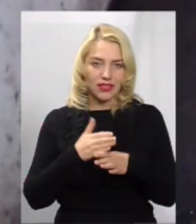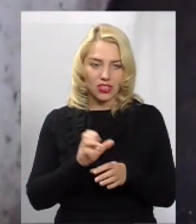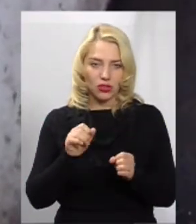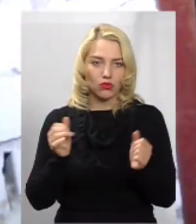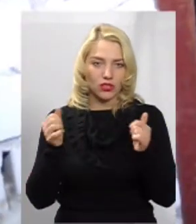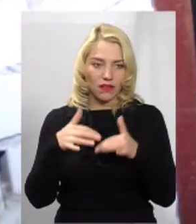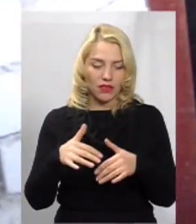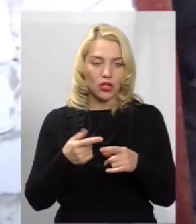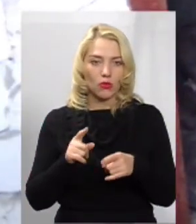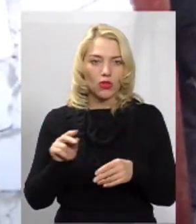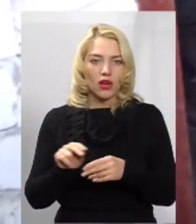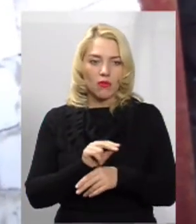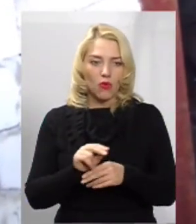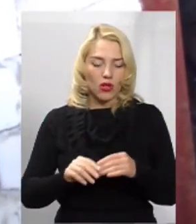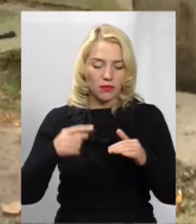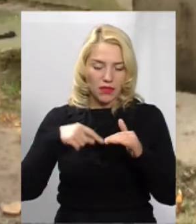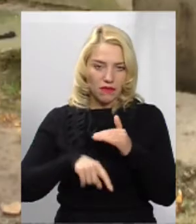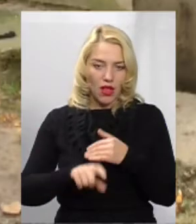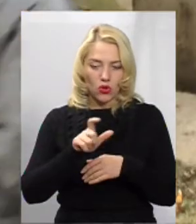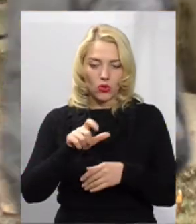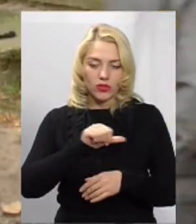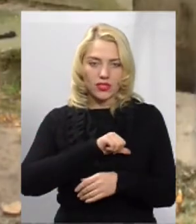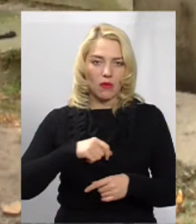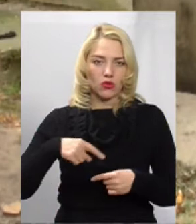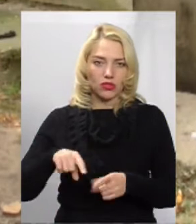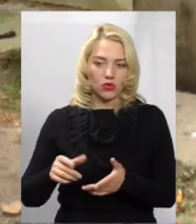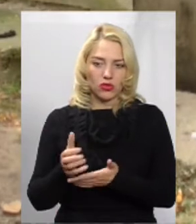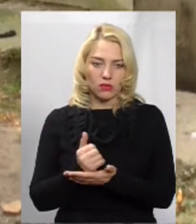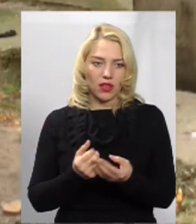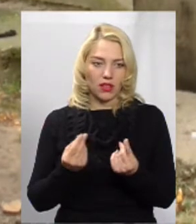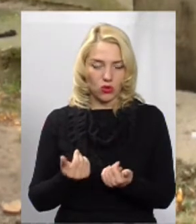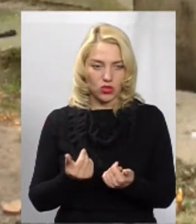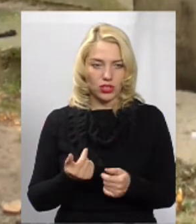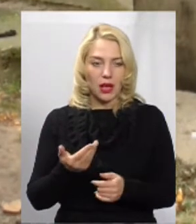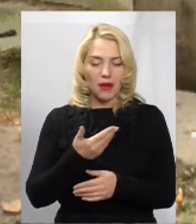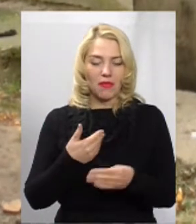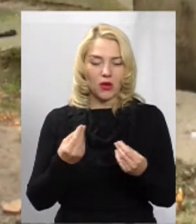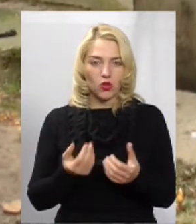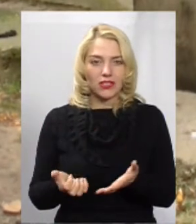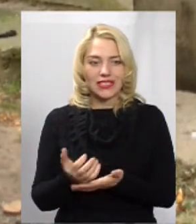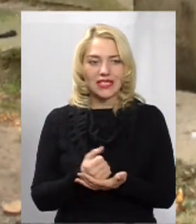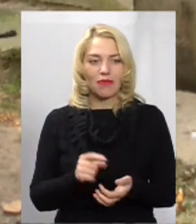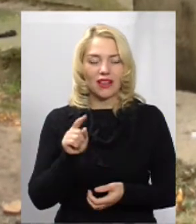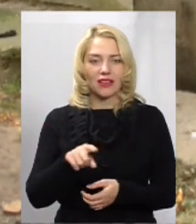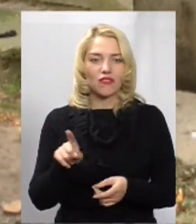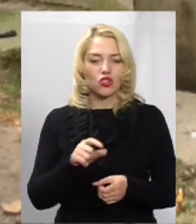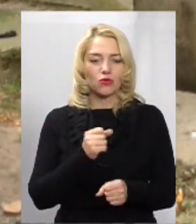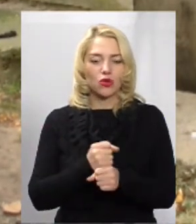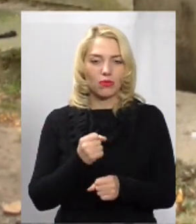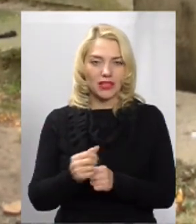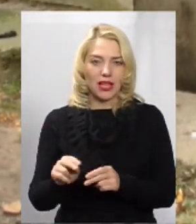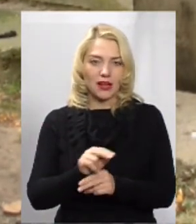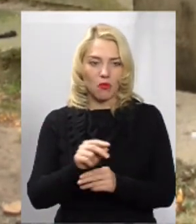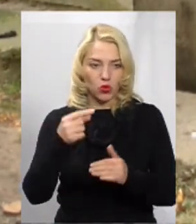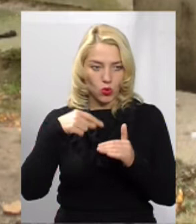на ремонт підвалу мешканці самостійно зібрали кошти. Ми кошти зібрали, щоб зробити ремонт в підвалі,